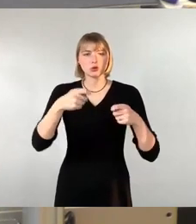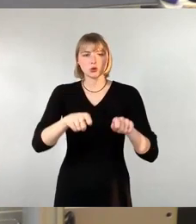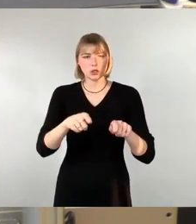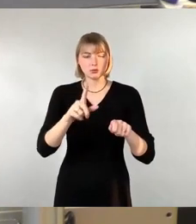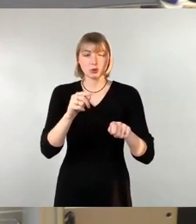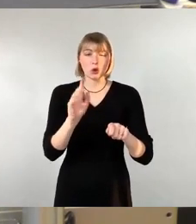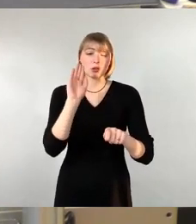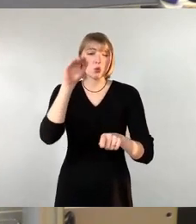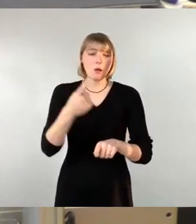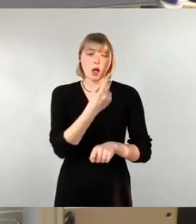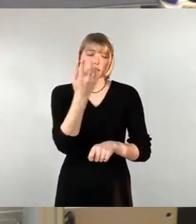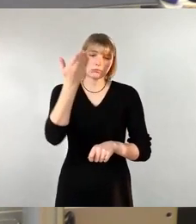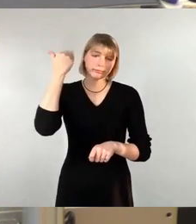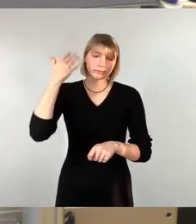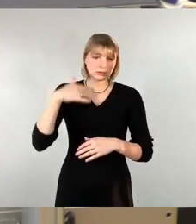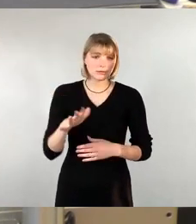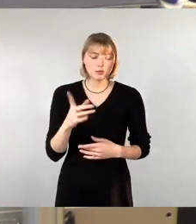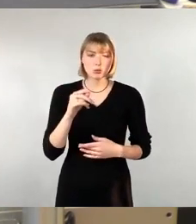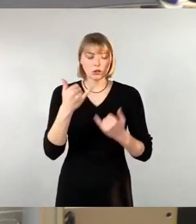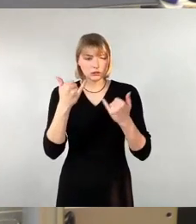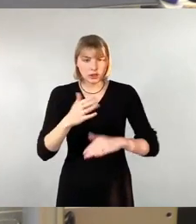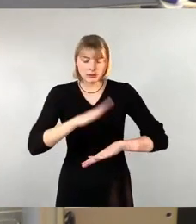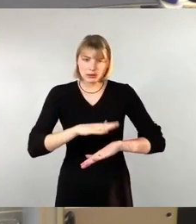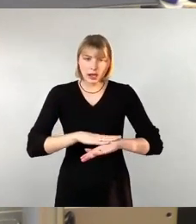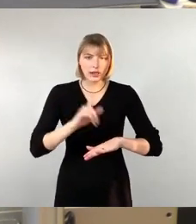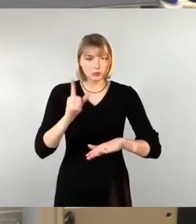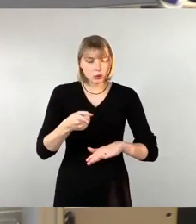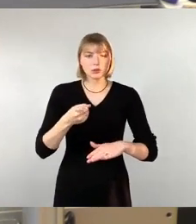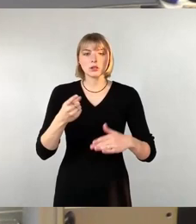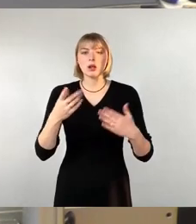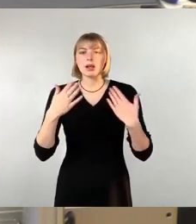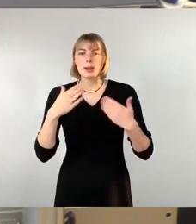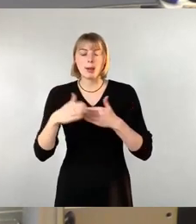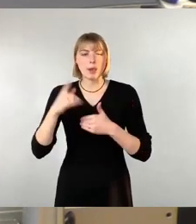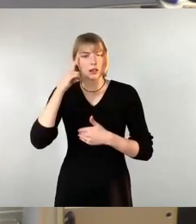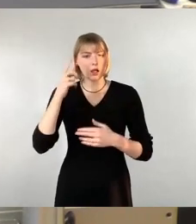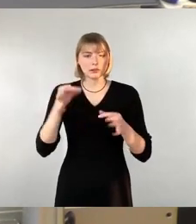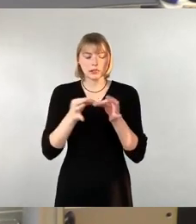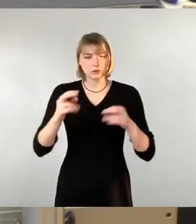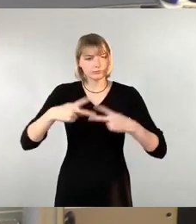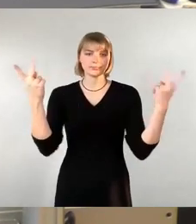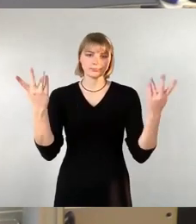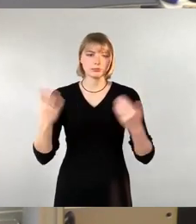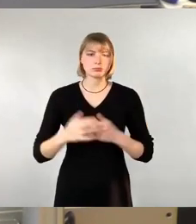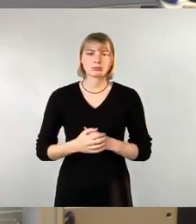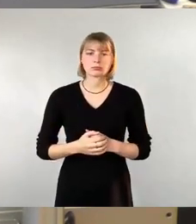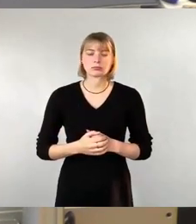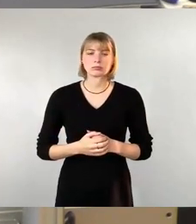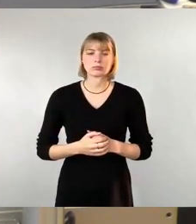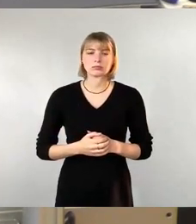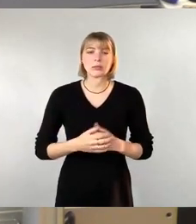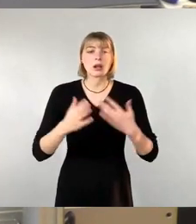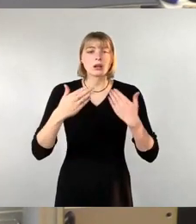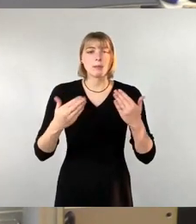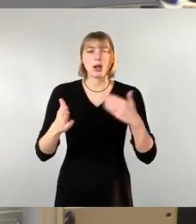Jahr und da wird es wohl so langsam Zeit, dass dieser Klimabeirat eine Satzung bekommt. Der Weg zur Klimaneutralität